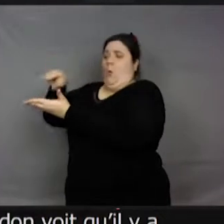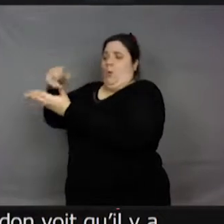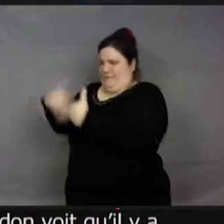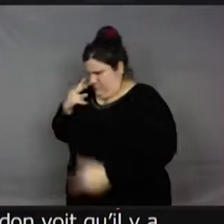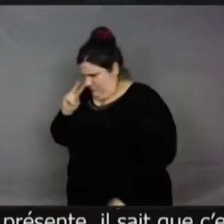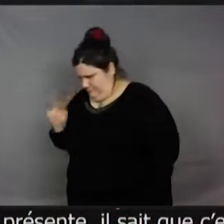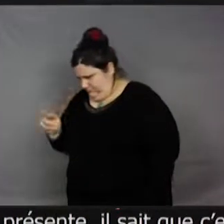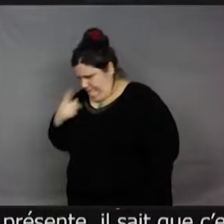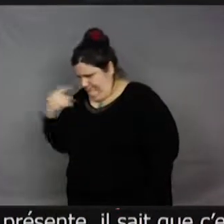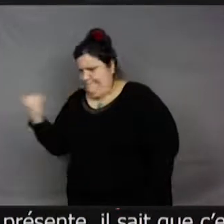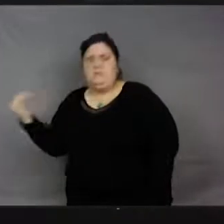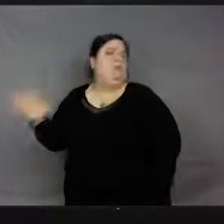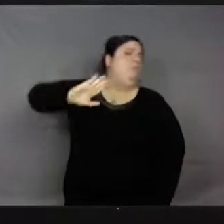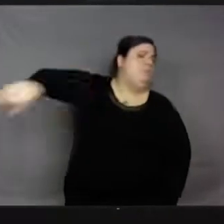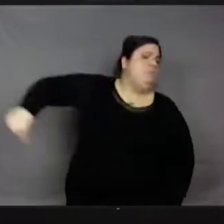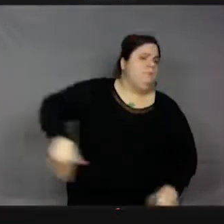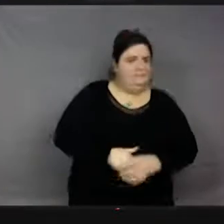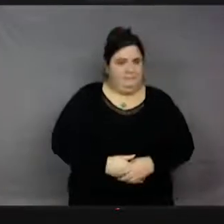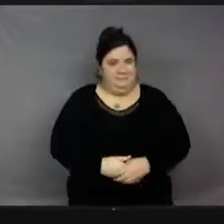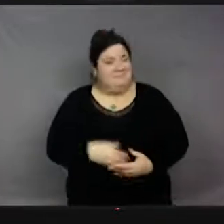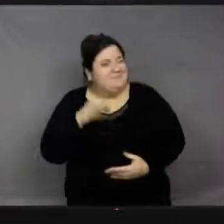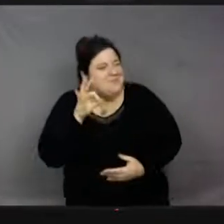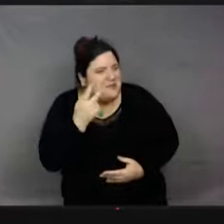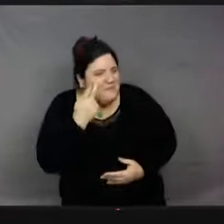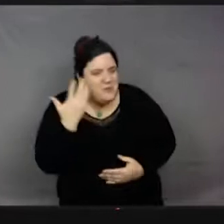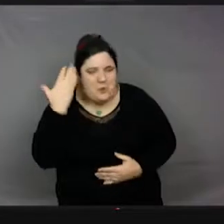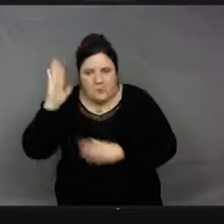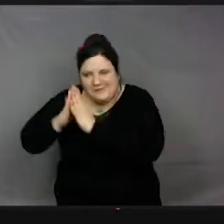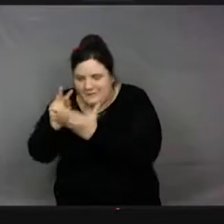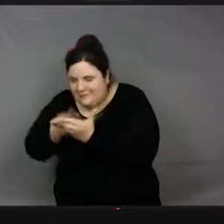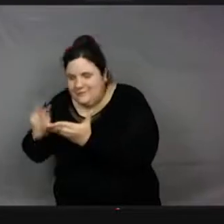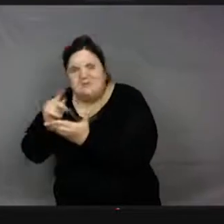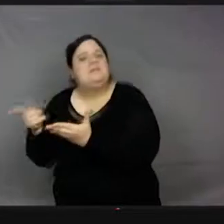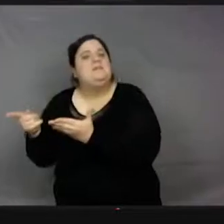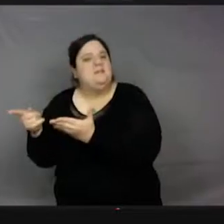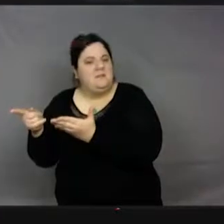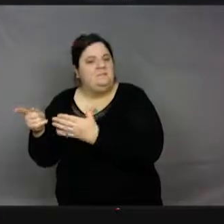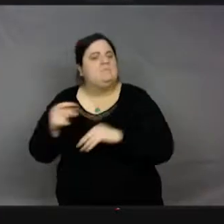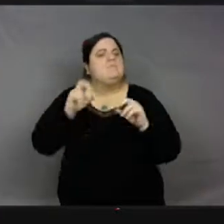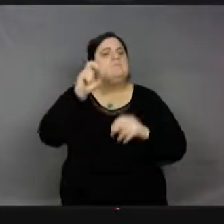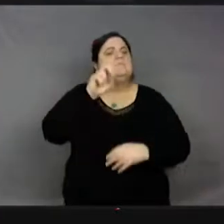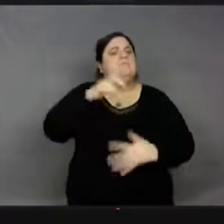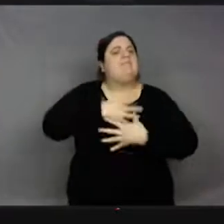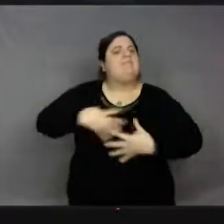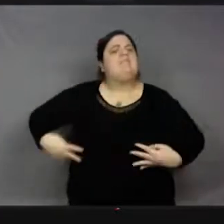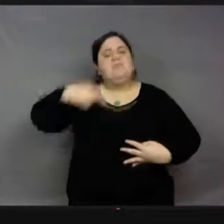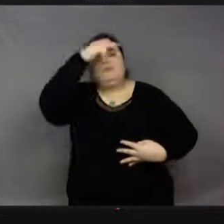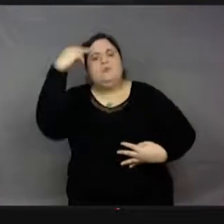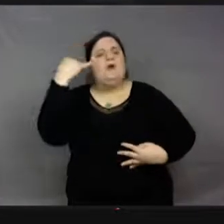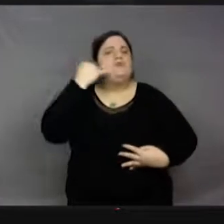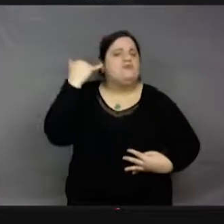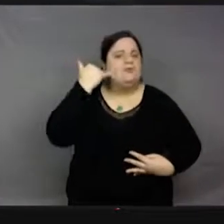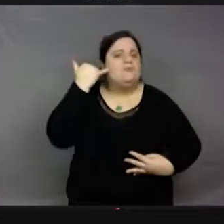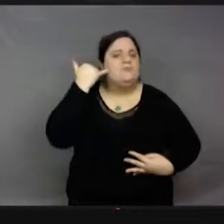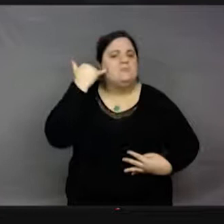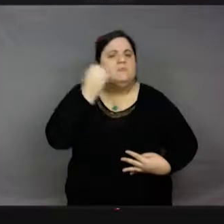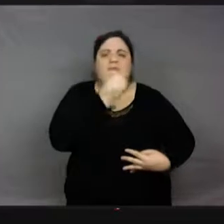les abeilles, quand elles voient qu n pas trop de nectar, elles laissent un phéromone qui va durer 20 minutes, genre rupture de stock, il plus de nectar, passer votre chemin, ce n pas